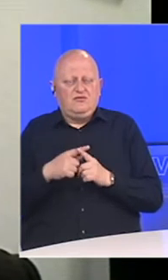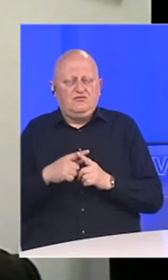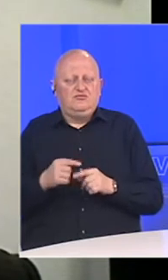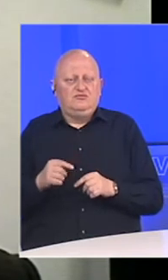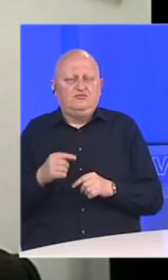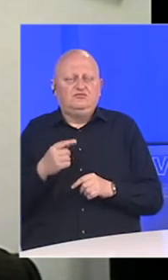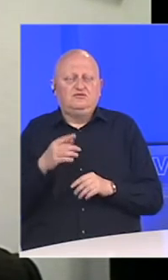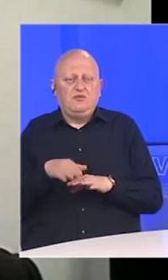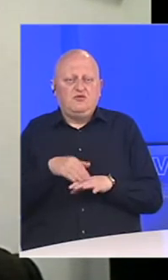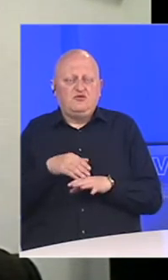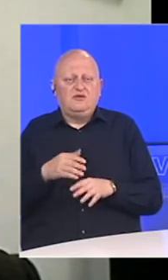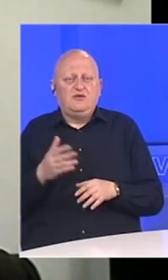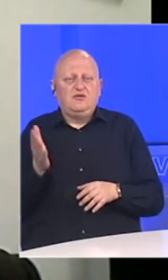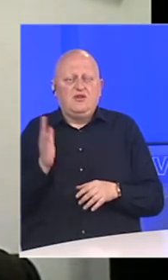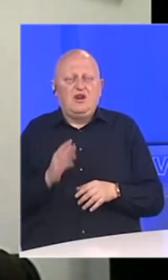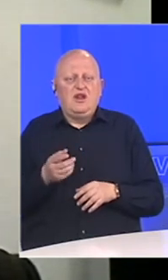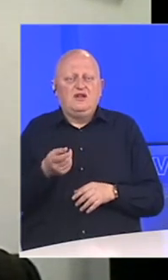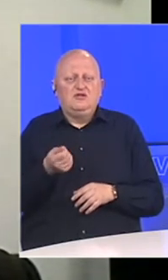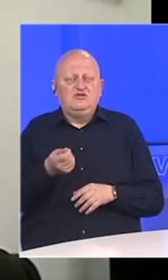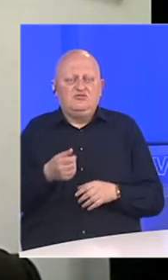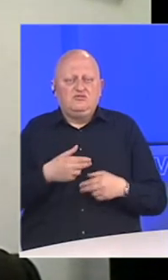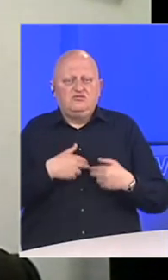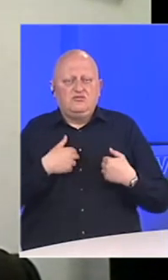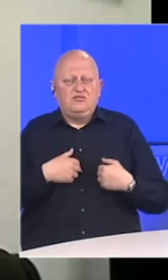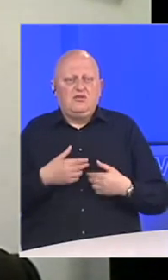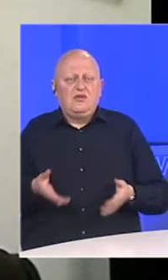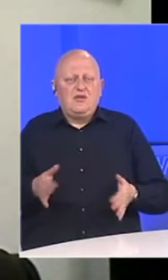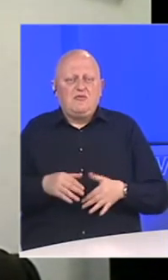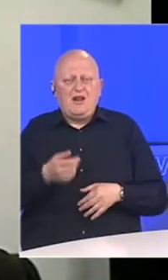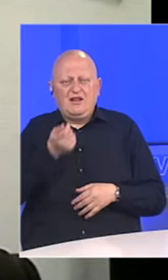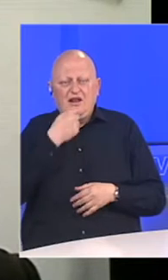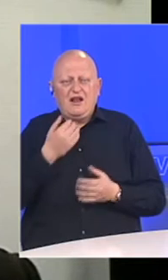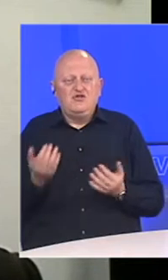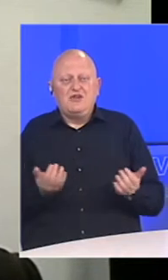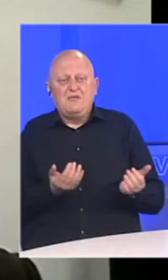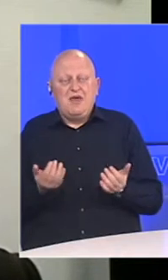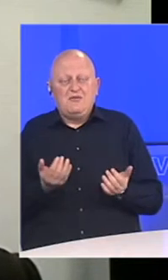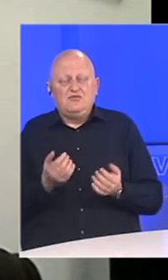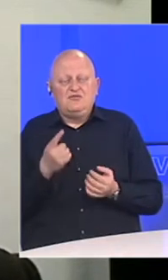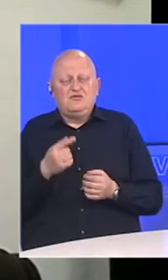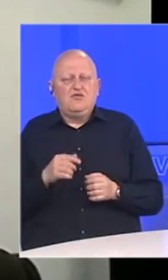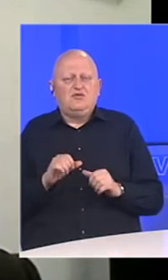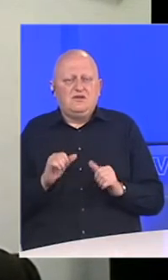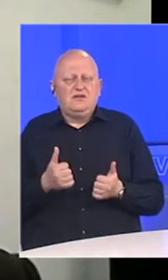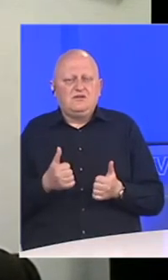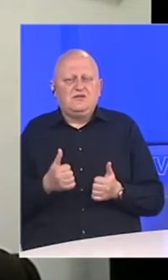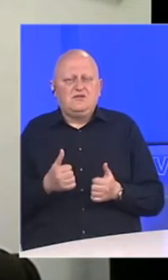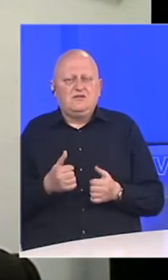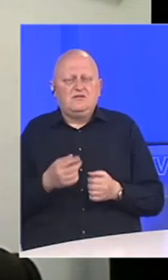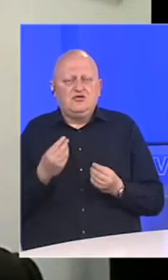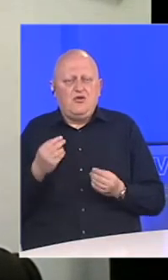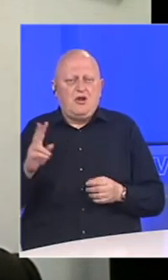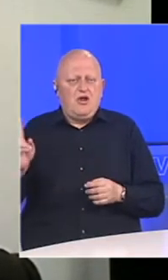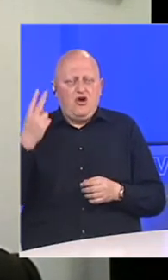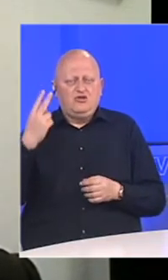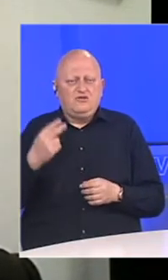nam građani doniraju pelene i hranu za bebe. Tu je bio zaista dobar odziv.